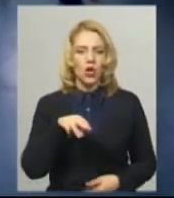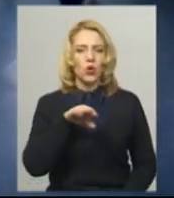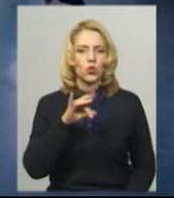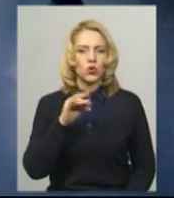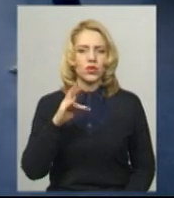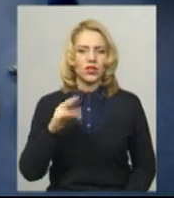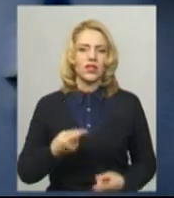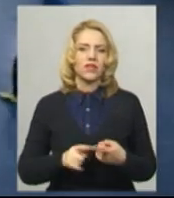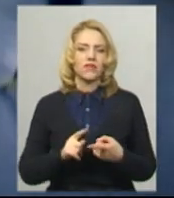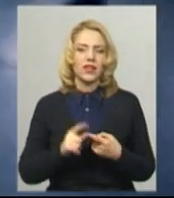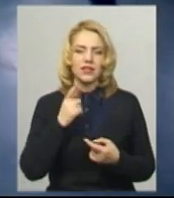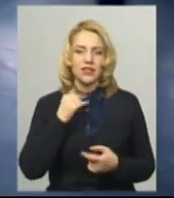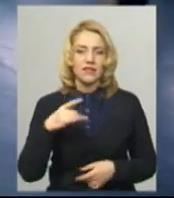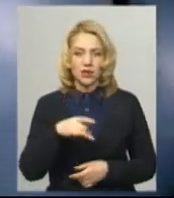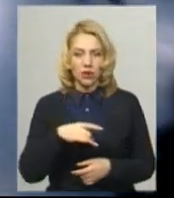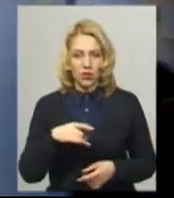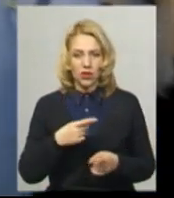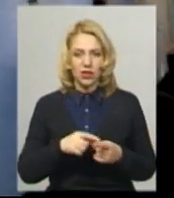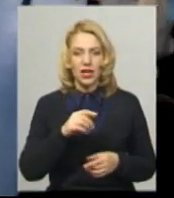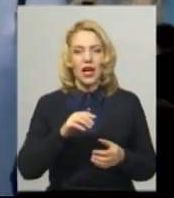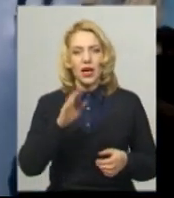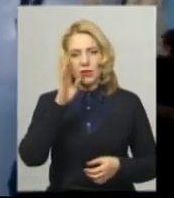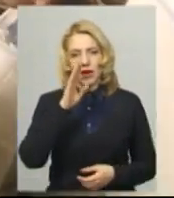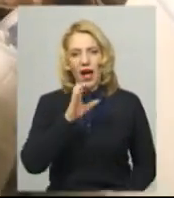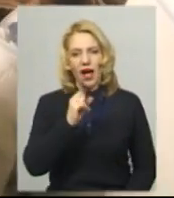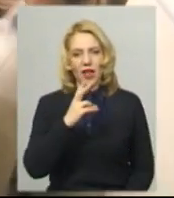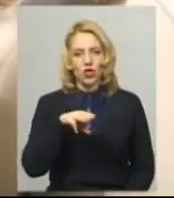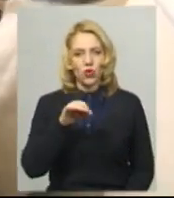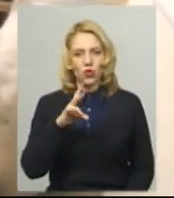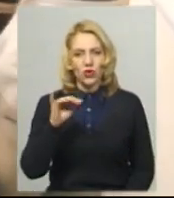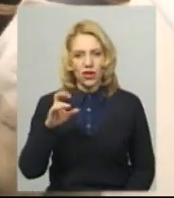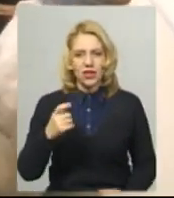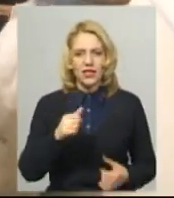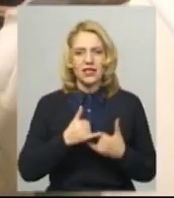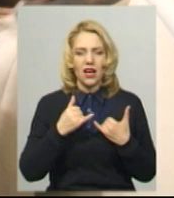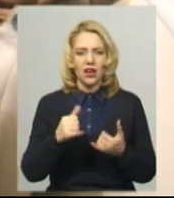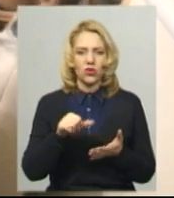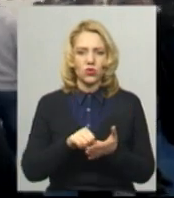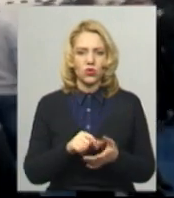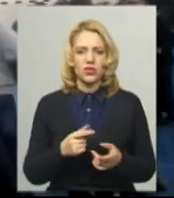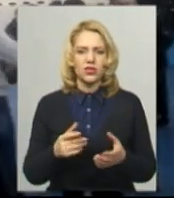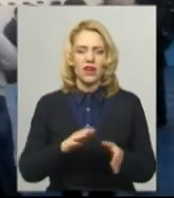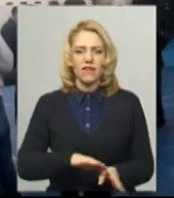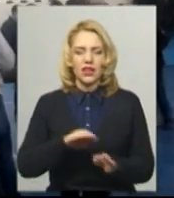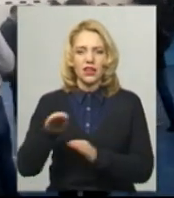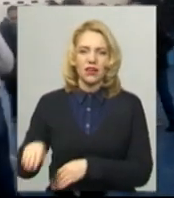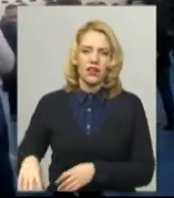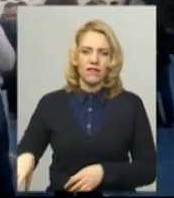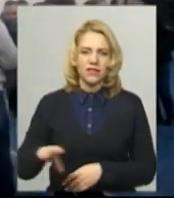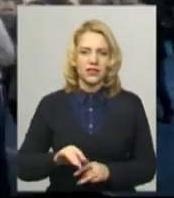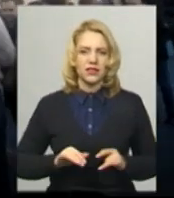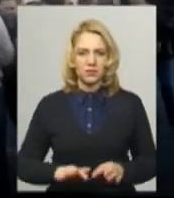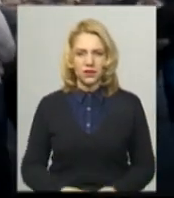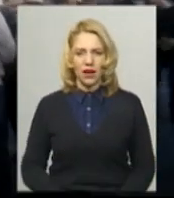в Антонінах Красилівського району. Гравець команди «Антоніне-1» Степан Рижук каже, заради участі в турнірі відклав усі справи. Турнір проводиться вже